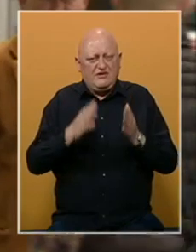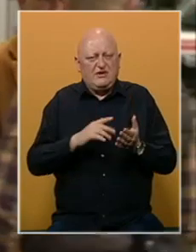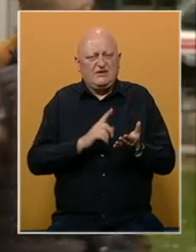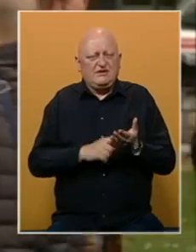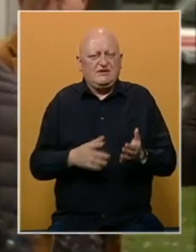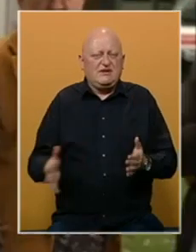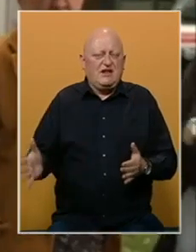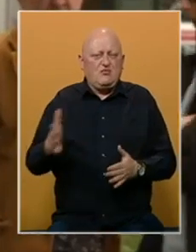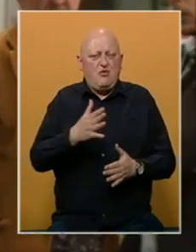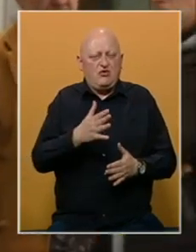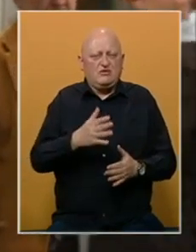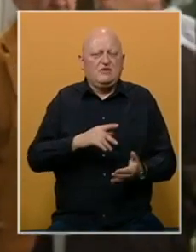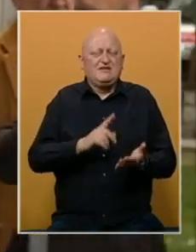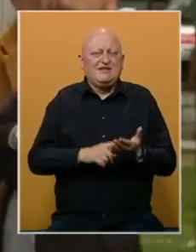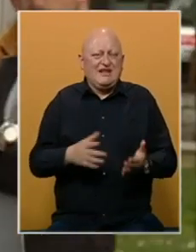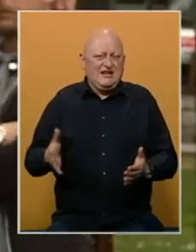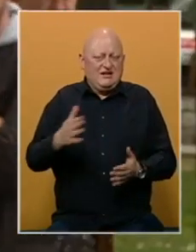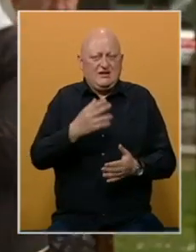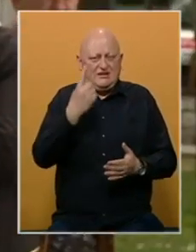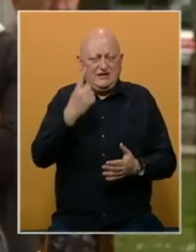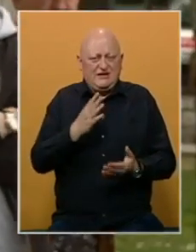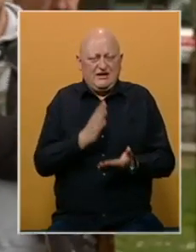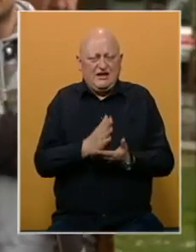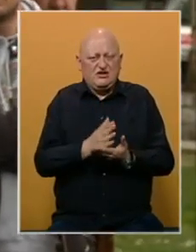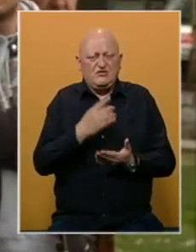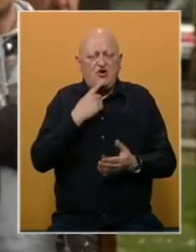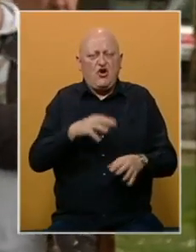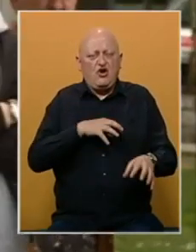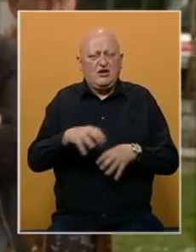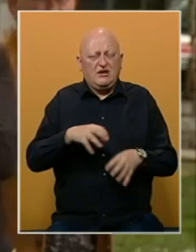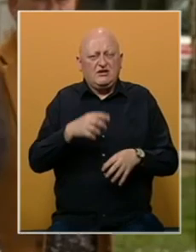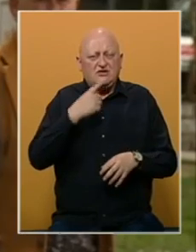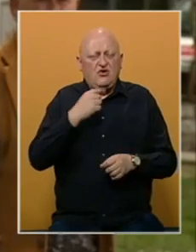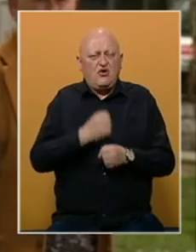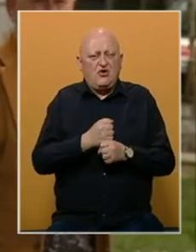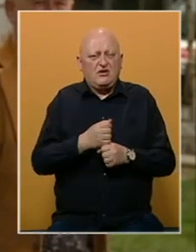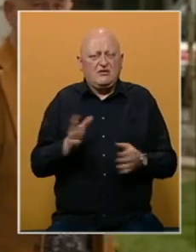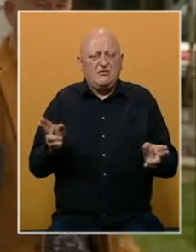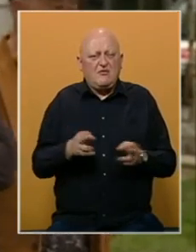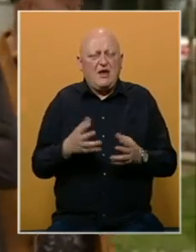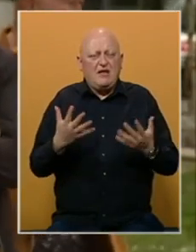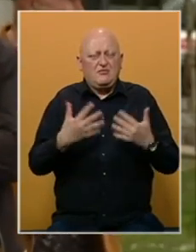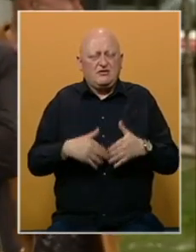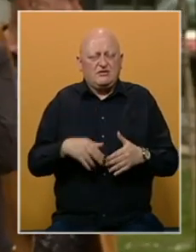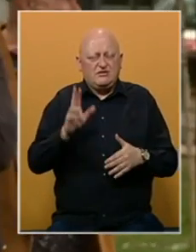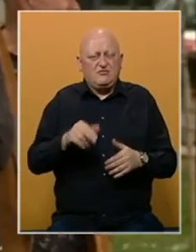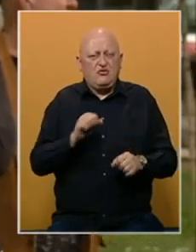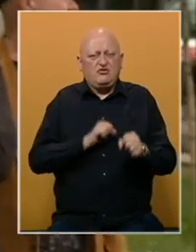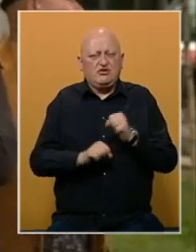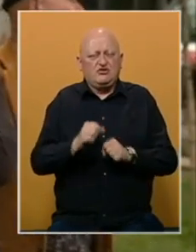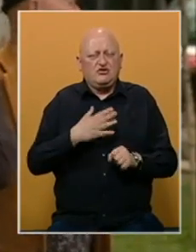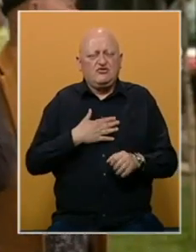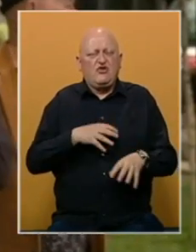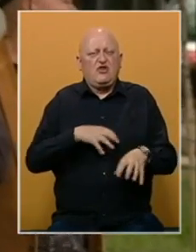sindikalni pokret. Sindikalni pokret je jedini način kojim radnici, pogotovo oni koji rade u malim preduzećima, mogu da zaštite